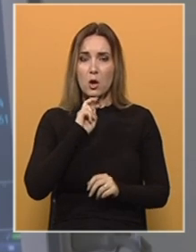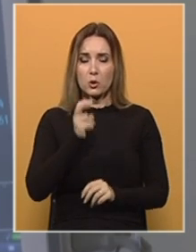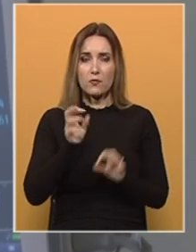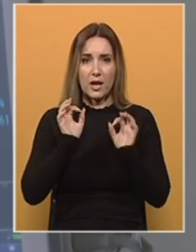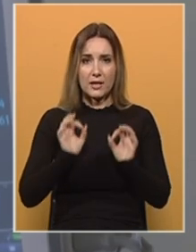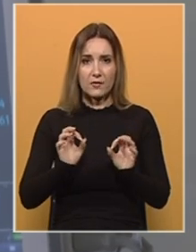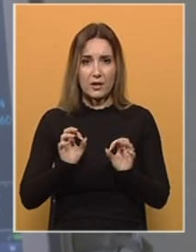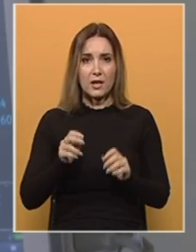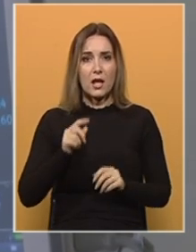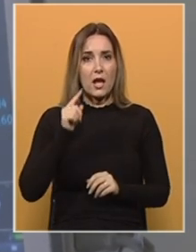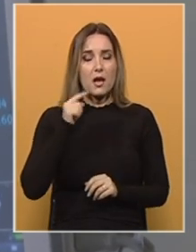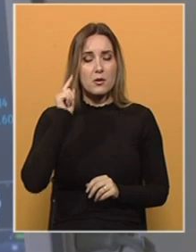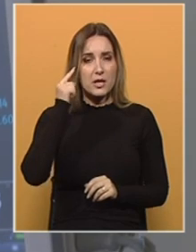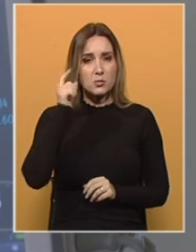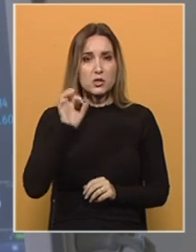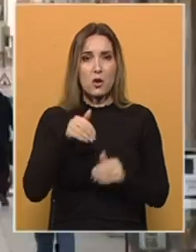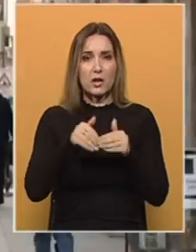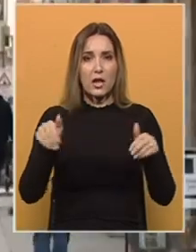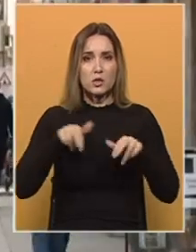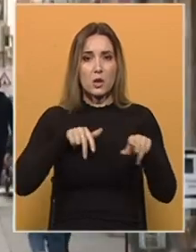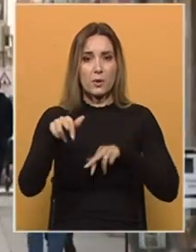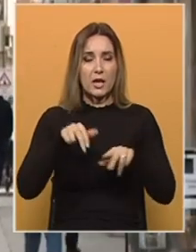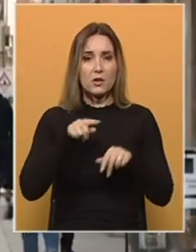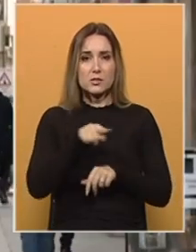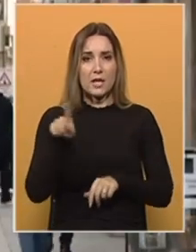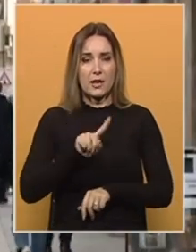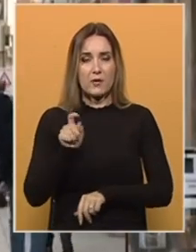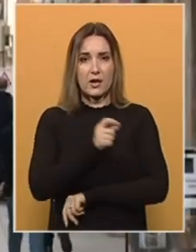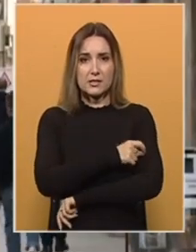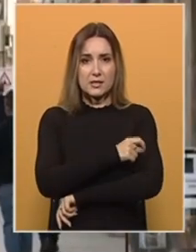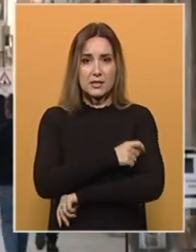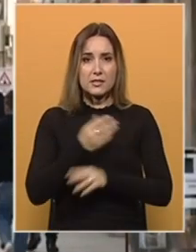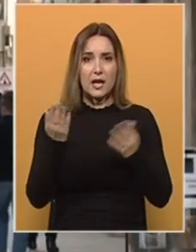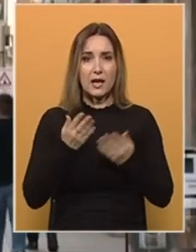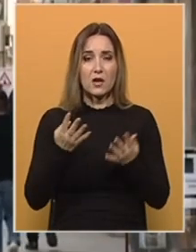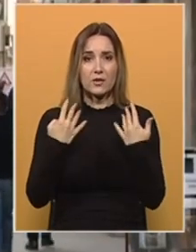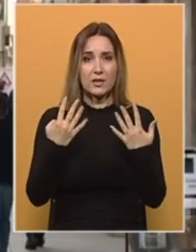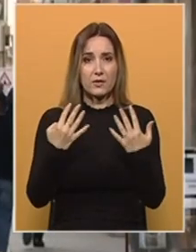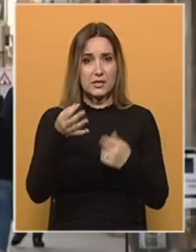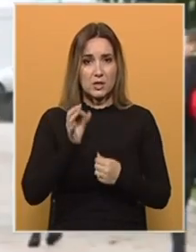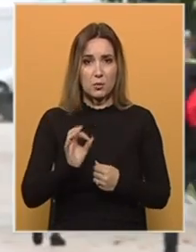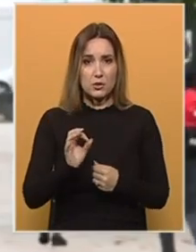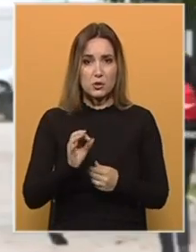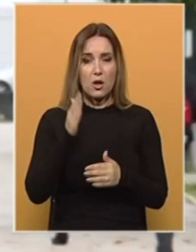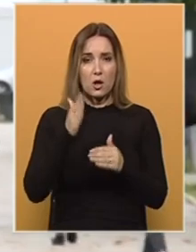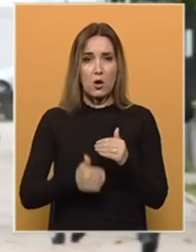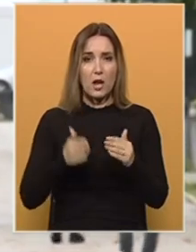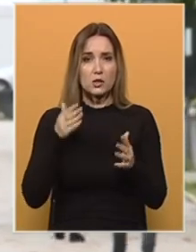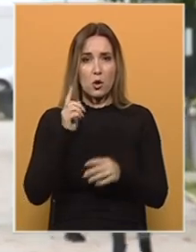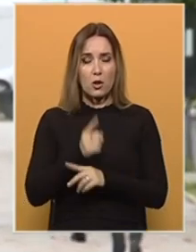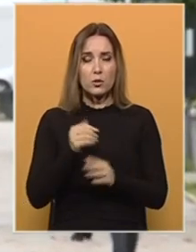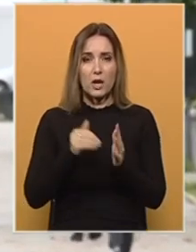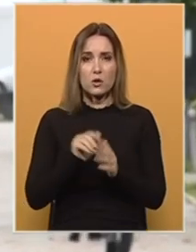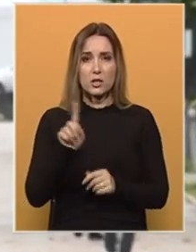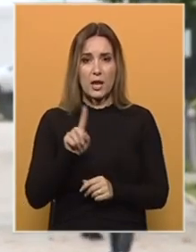adekvatan. Glasno razmišljaju o ograničenom kretanju za nevakcinisane, kakvih je gotovo 90 od 100. Konačne odluke još